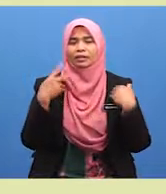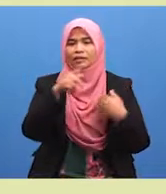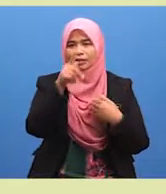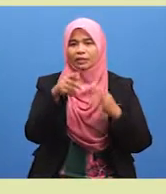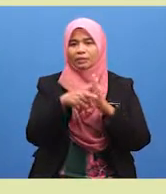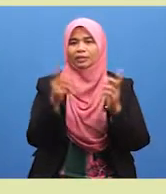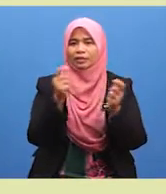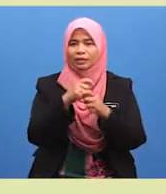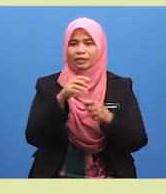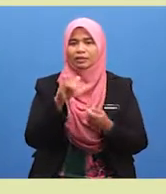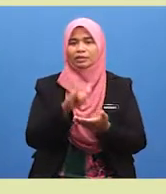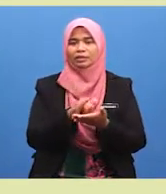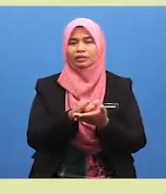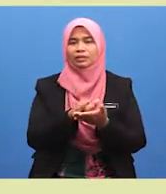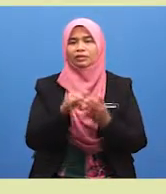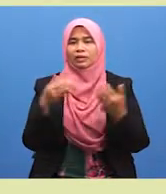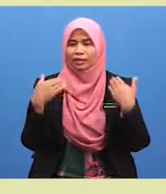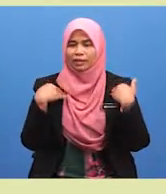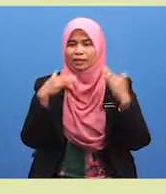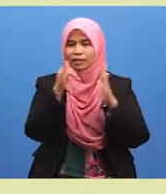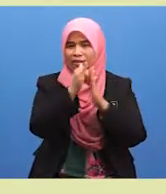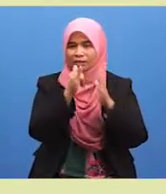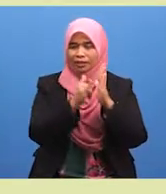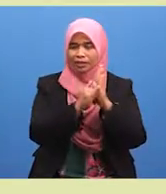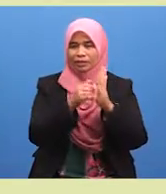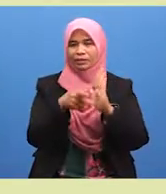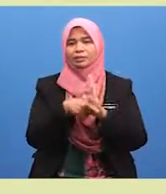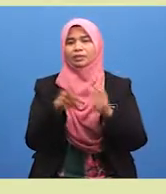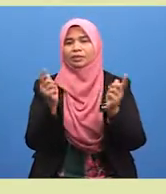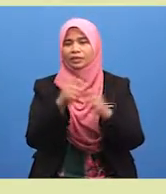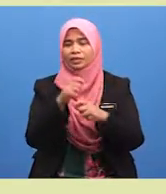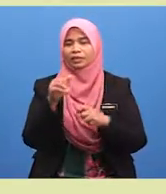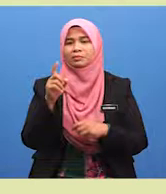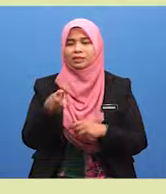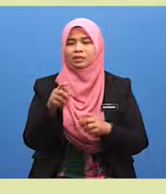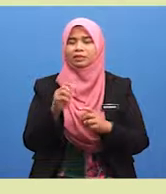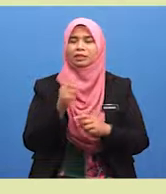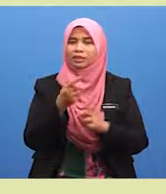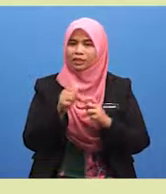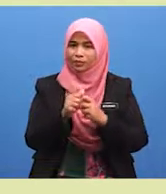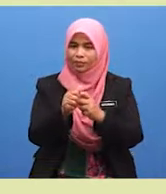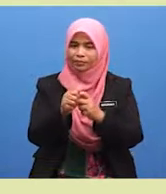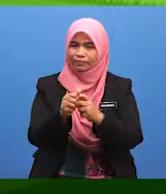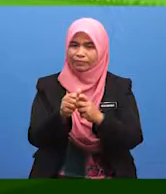adakah pertandingan itu mempunyai syarat pertandingan yang perlu dipatuhi?